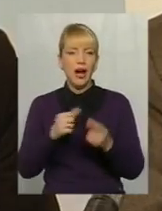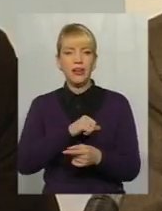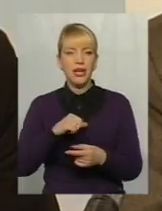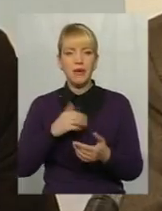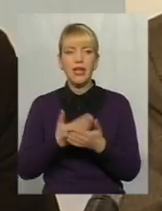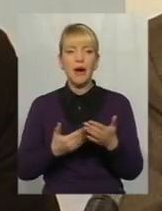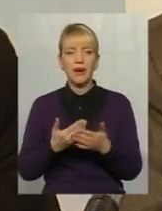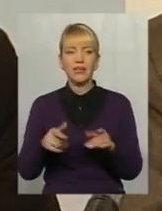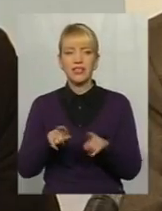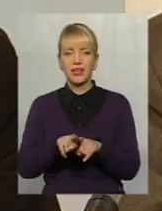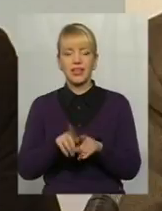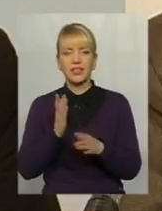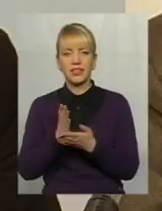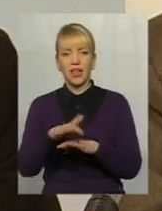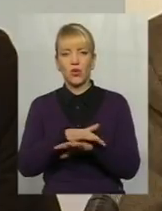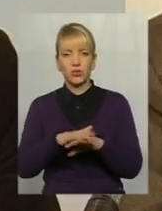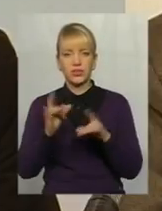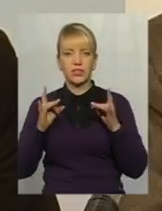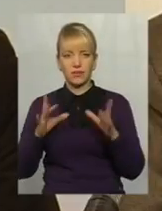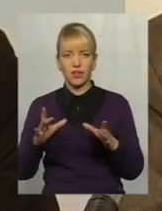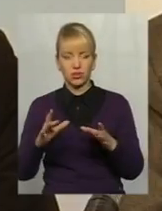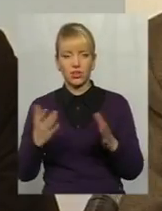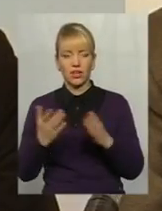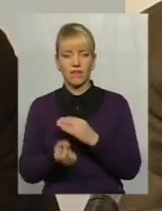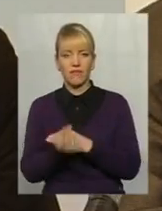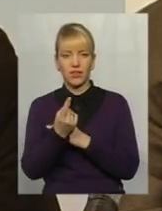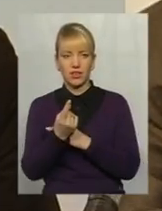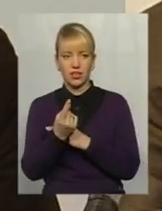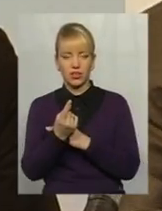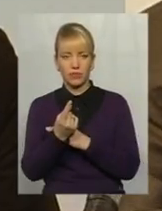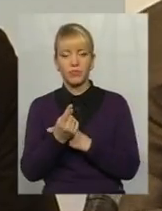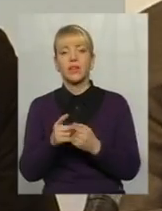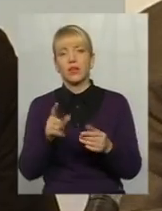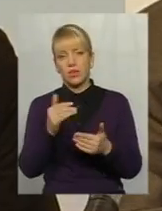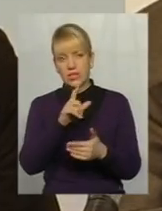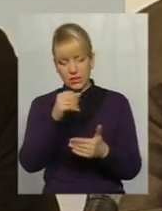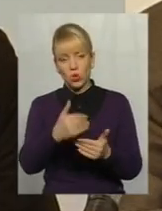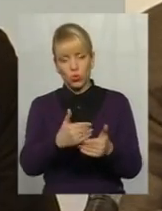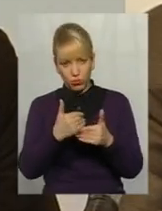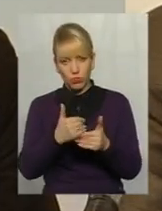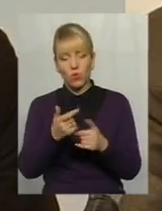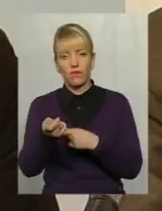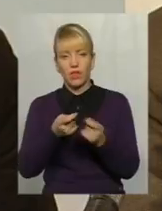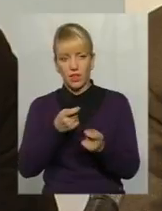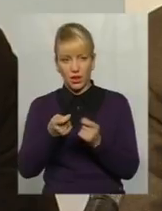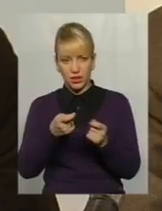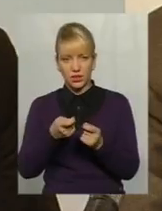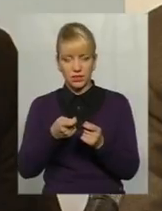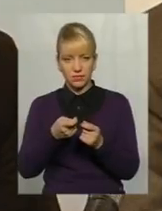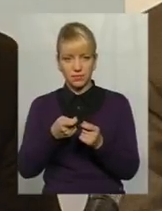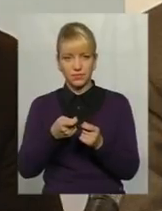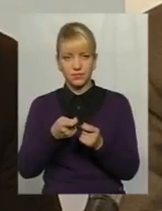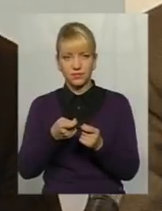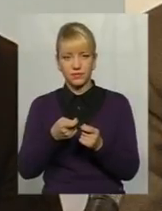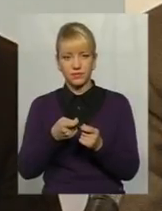Наприклад, о таким народним святом, яке виникло не без влади, не без місцевих влад, і воно кругом в кожному